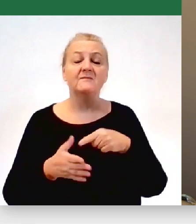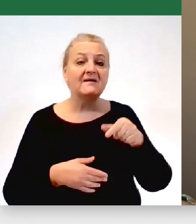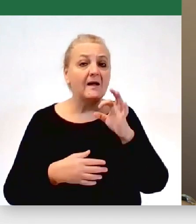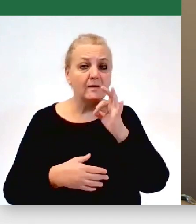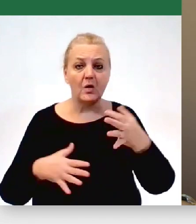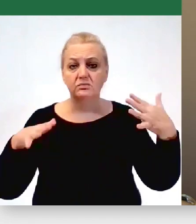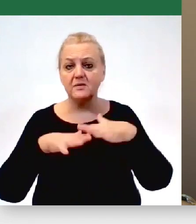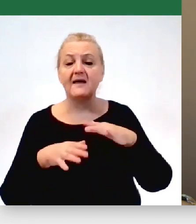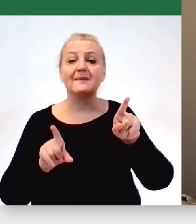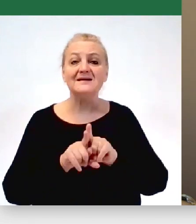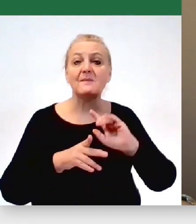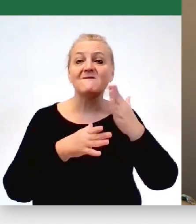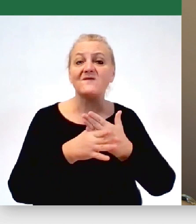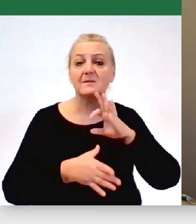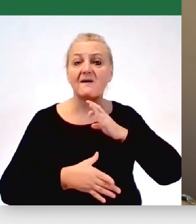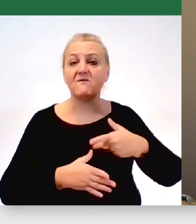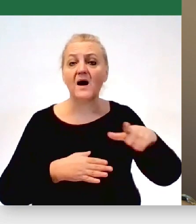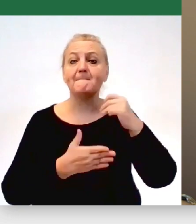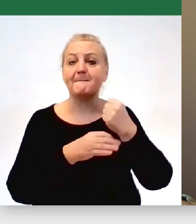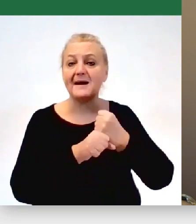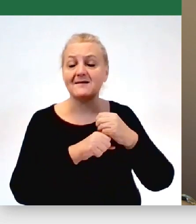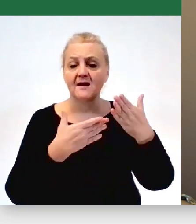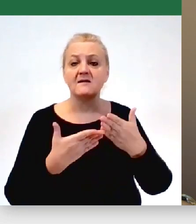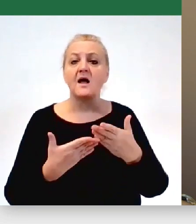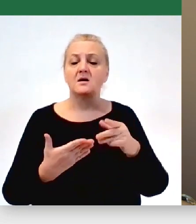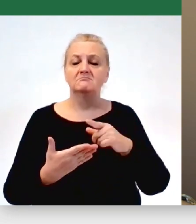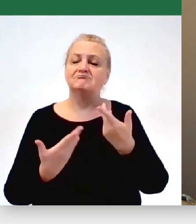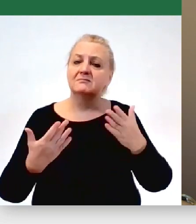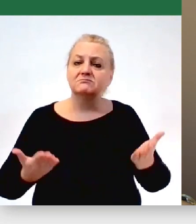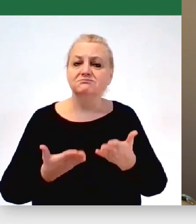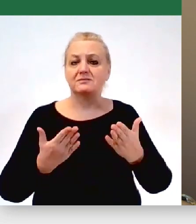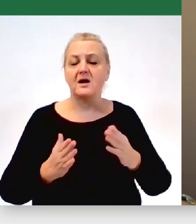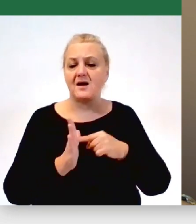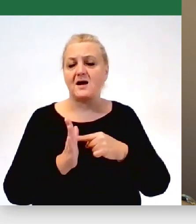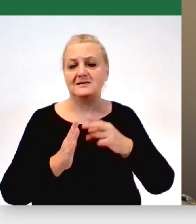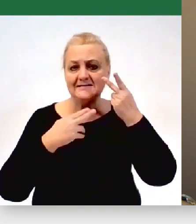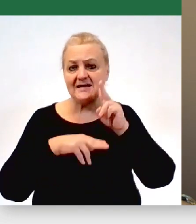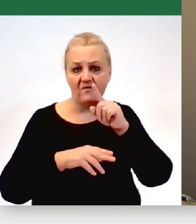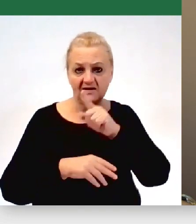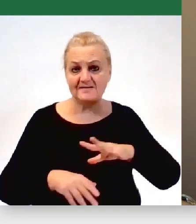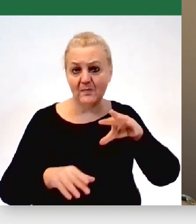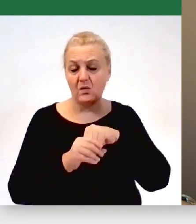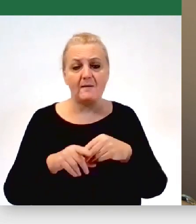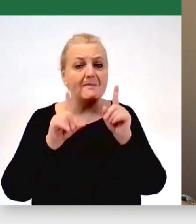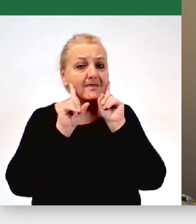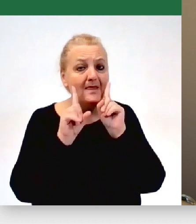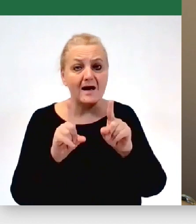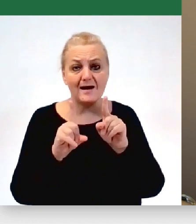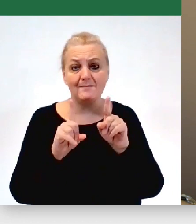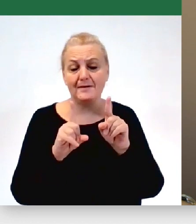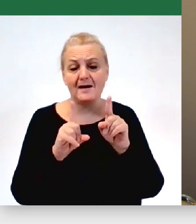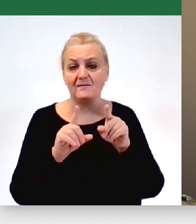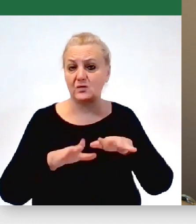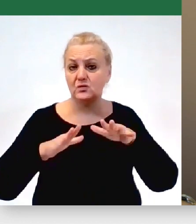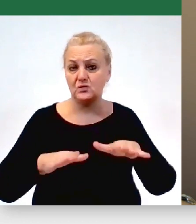pracodawcami, takie odbudowa zaufania społecznego, myślę, że naprawdę bardzo, bardzo dużo nam w tym